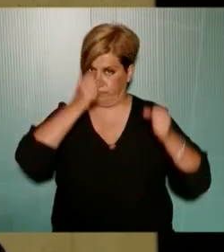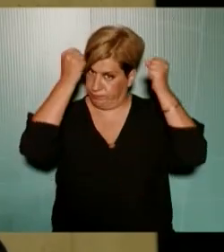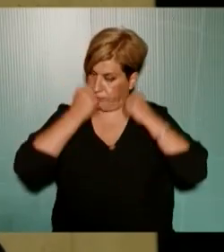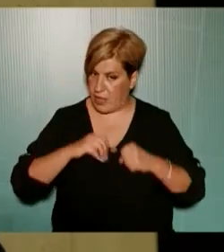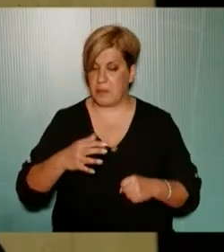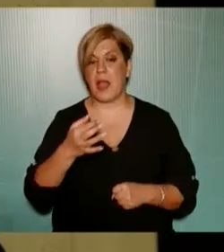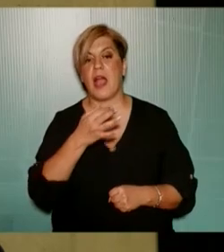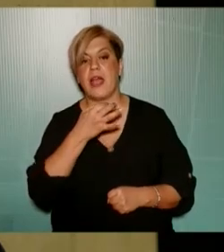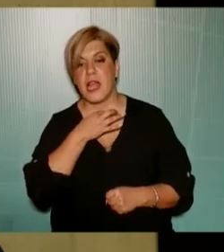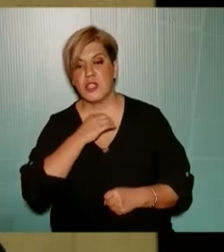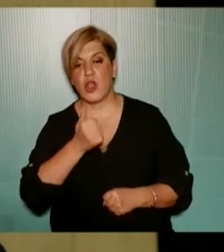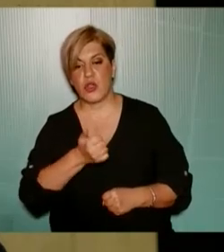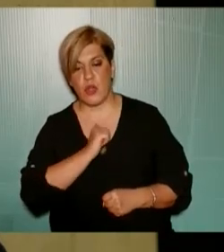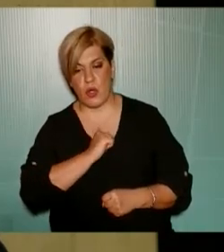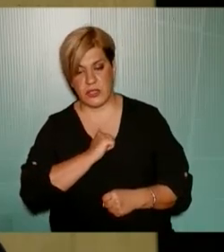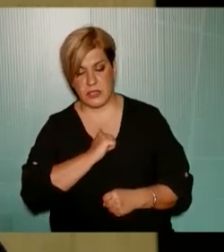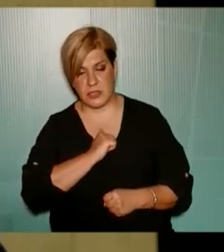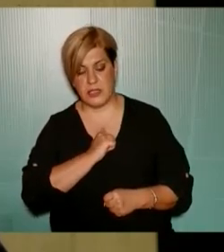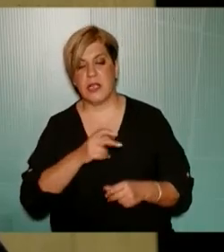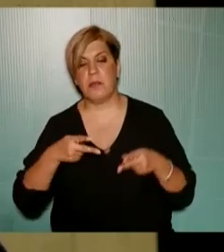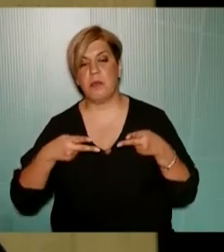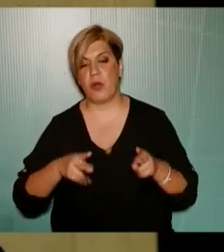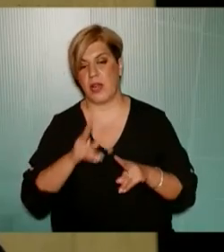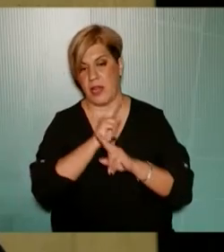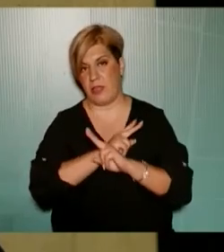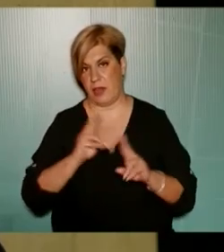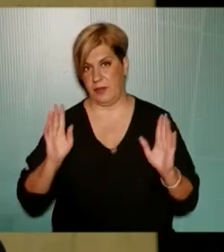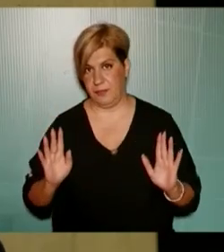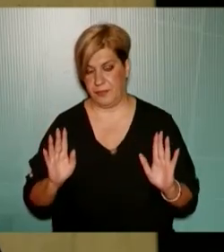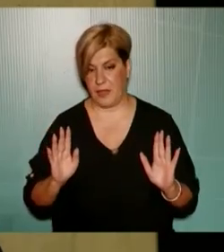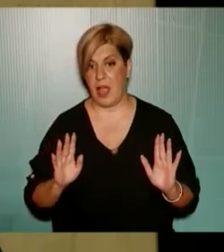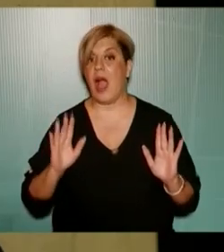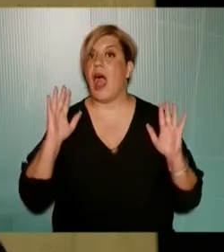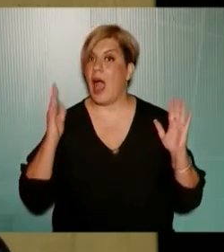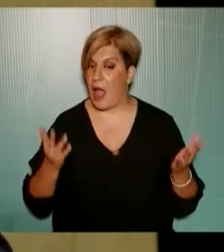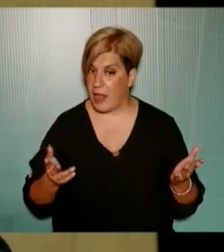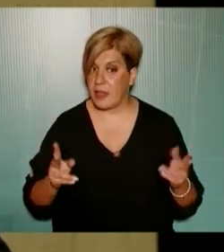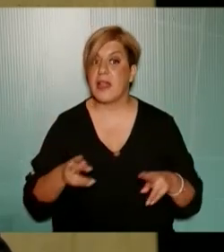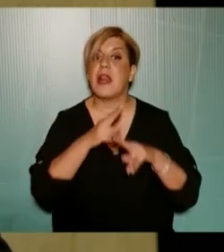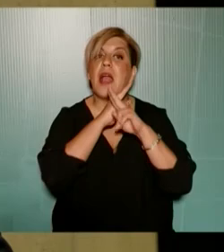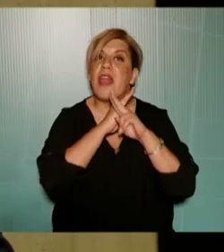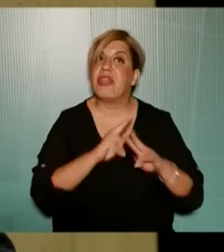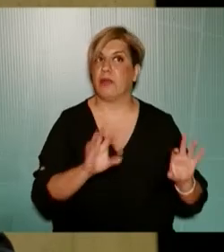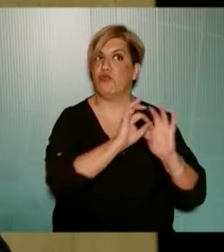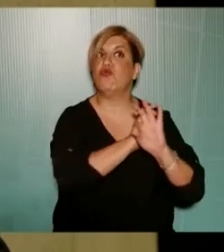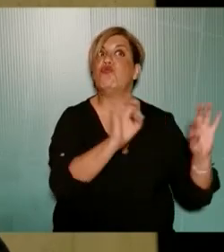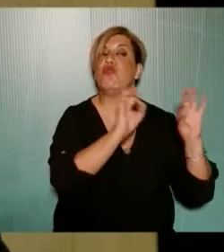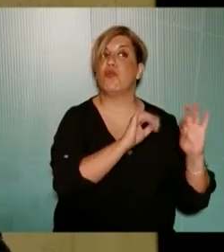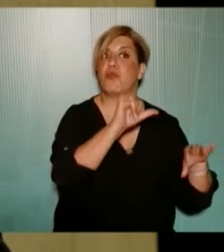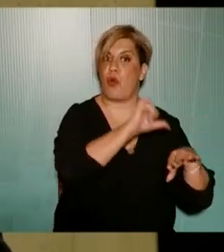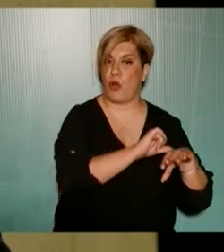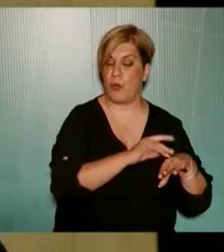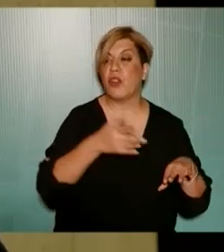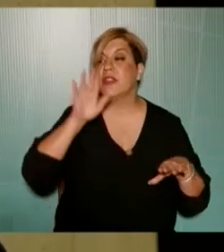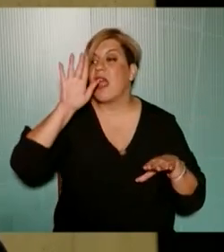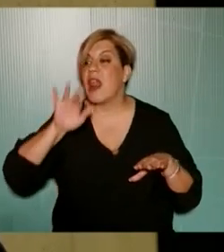χρειάζεται ιδιώτης να τον πάρουμε προκειμένου η πόλη να είναι καθαρή αλλά επειδή η πόλη καθαρίζει και πρέπει να δούμε